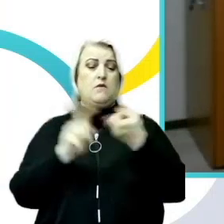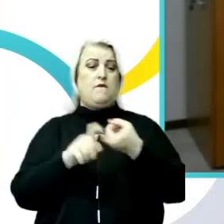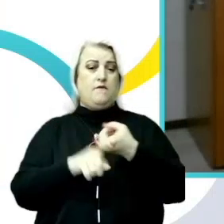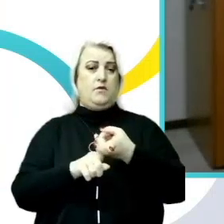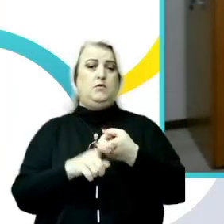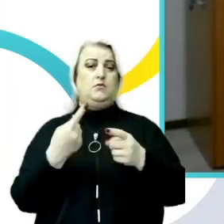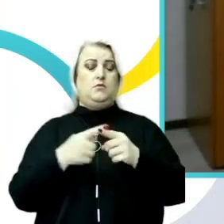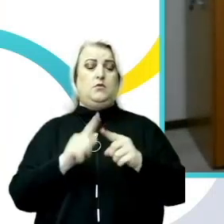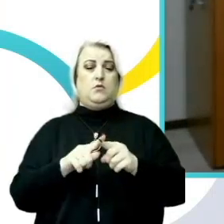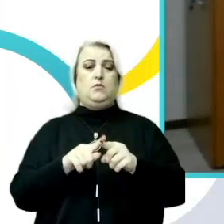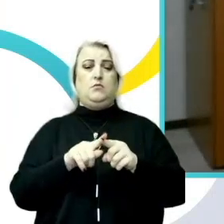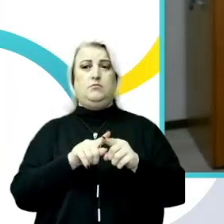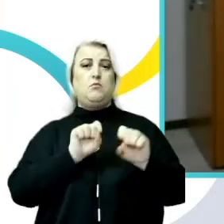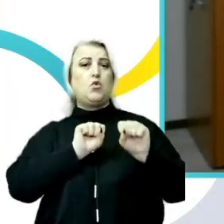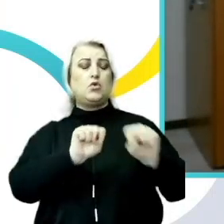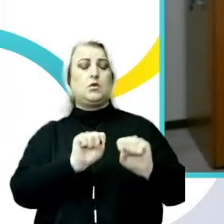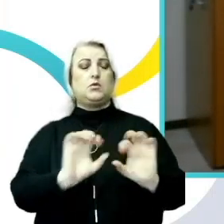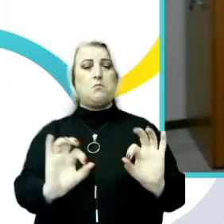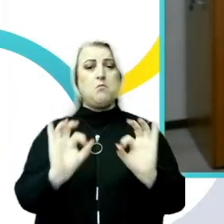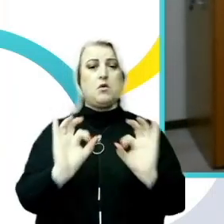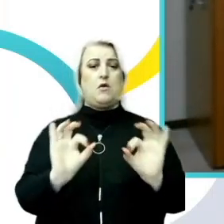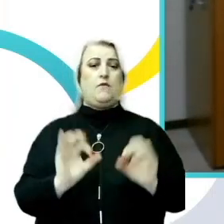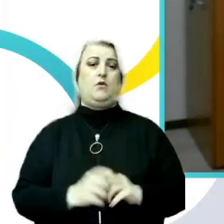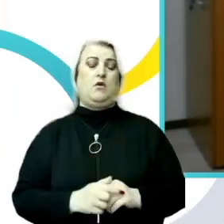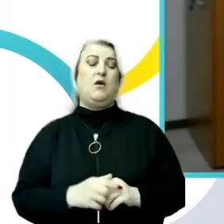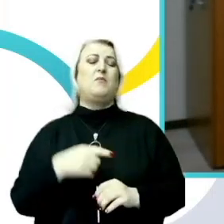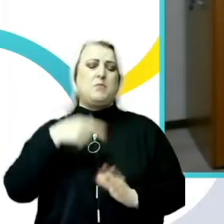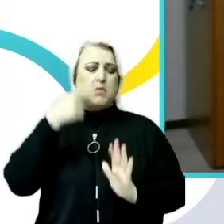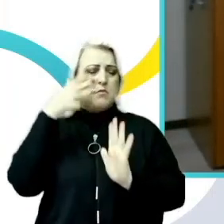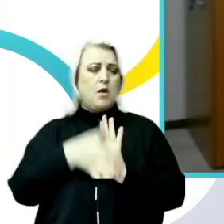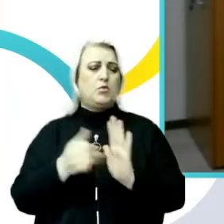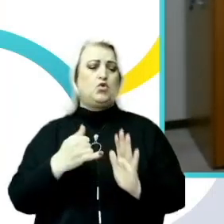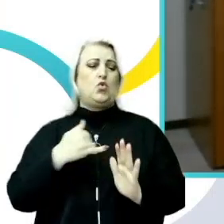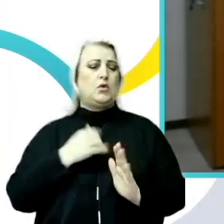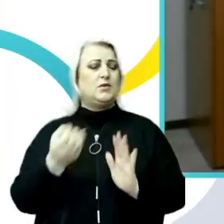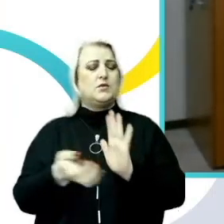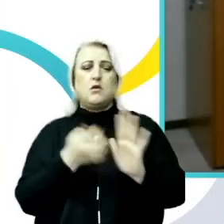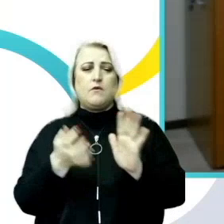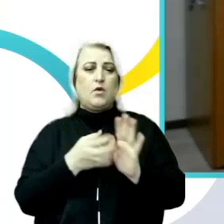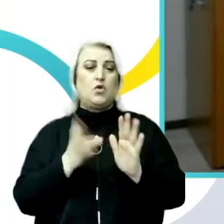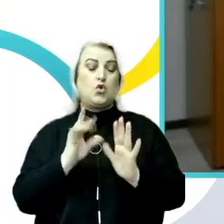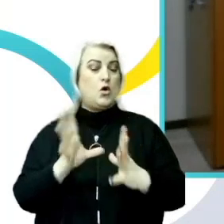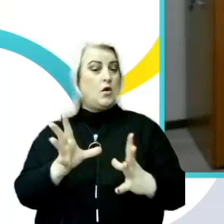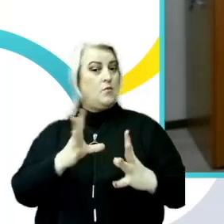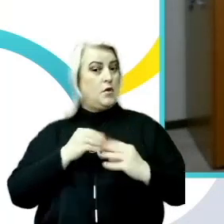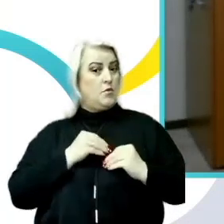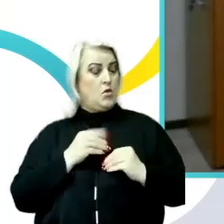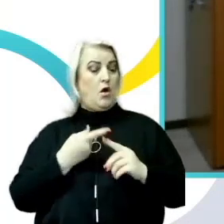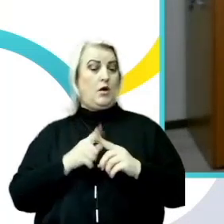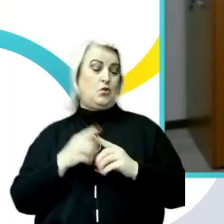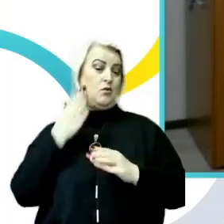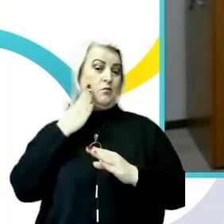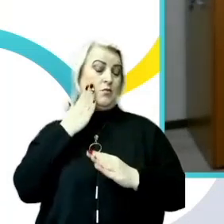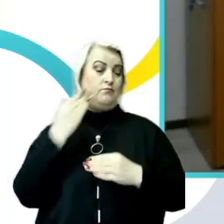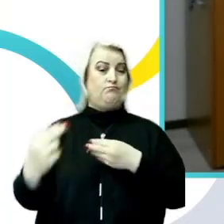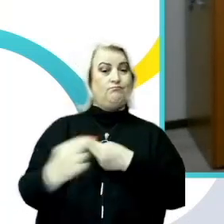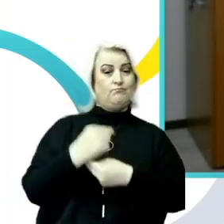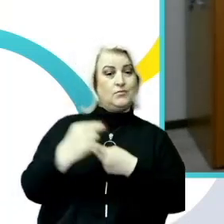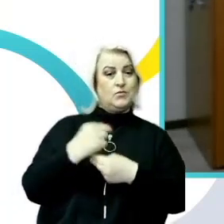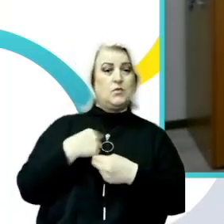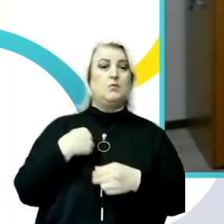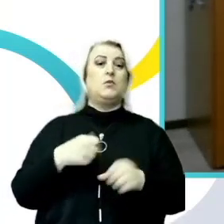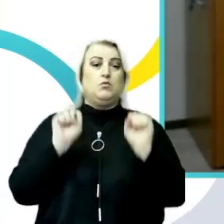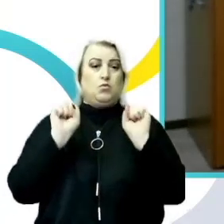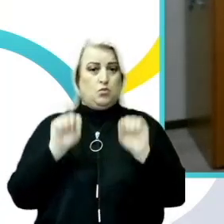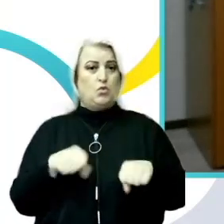efectivă. Înțelegem că avem restanță la acest capitol și doar împreună cu dumneavoastră, ghidați, putem să